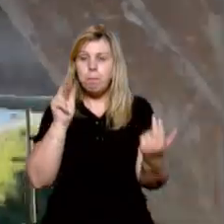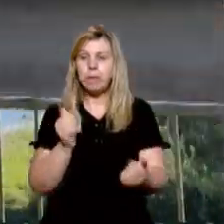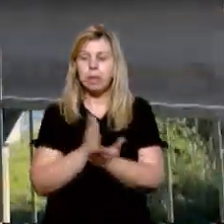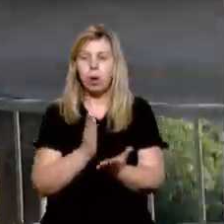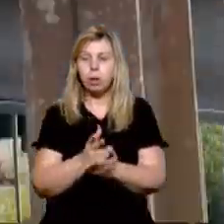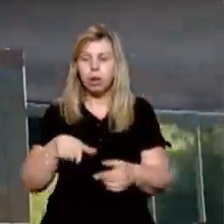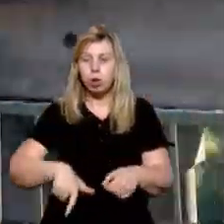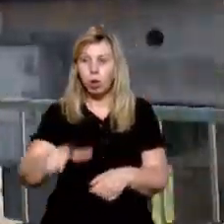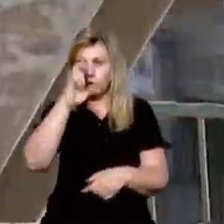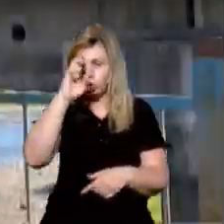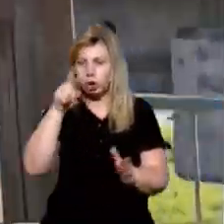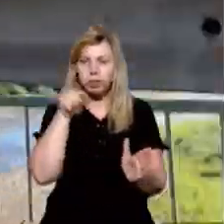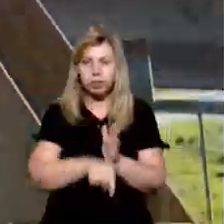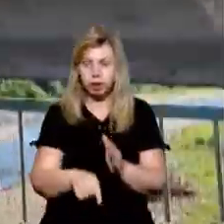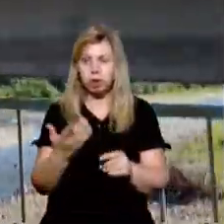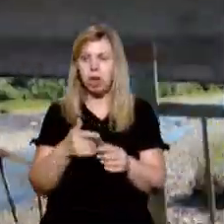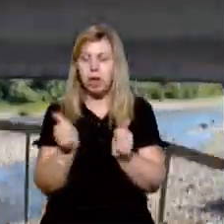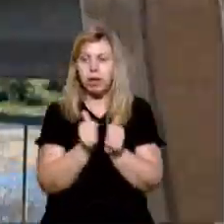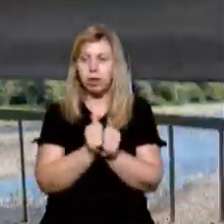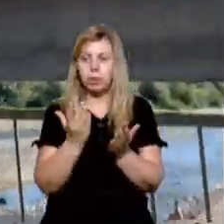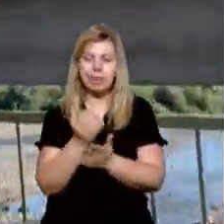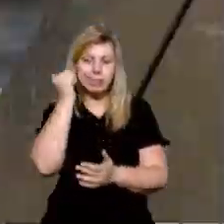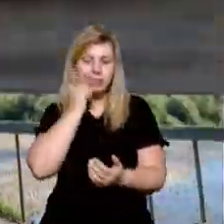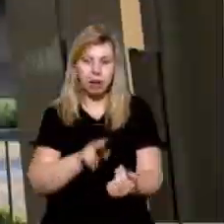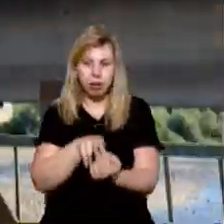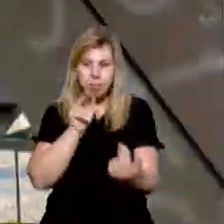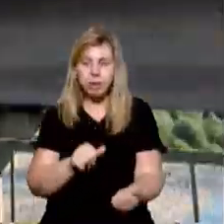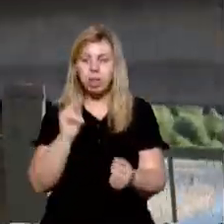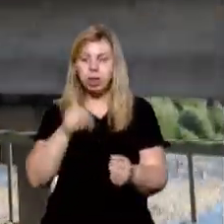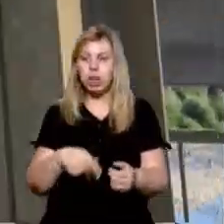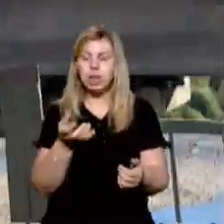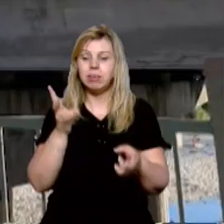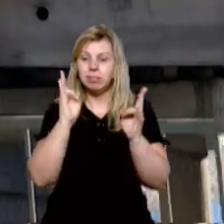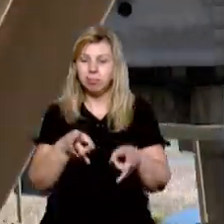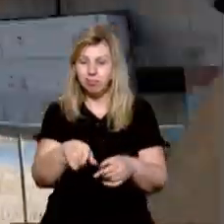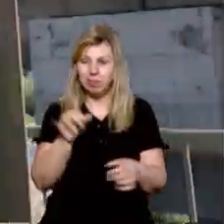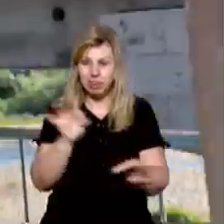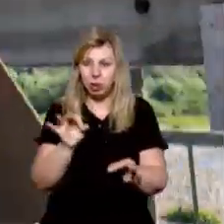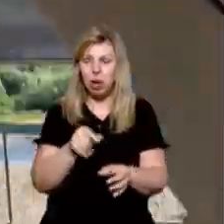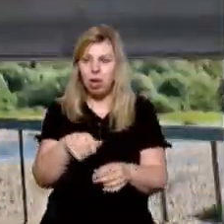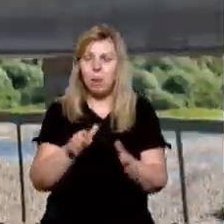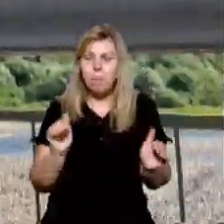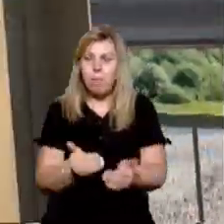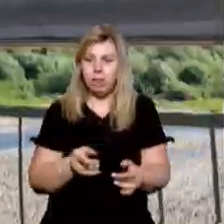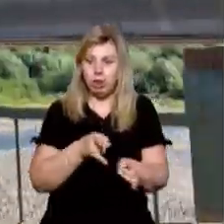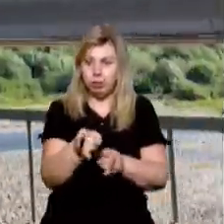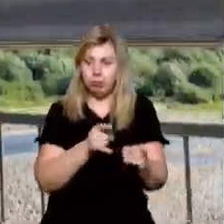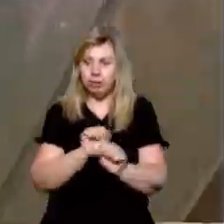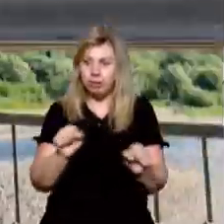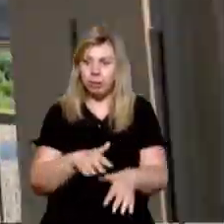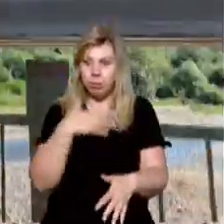знаходиться на дорозі державного значення. Поруч із ним є Старий. Через його аварійний стан на ньому обмежили приїзд